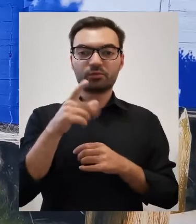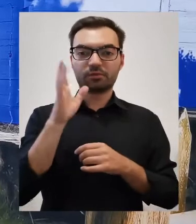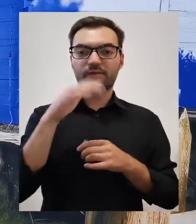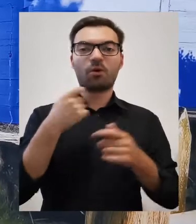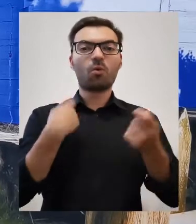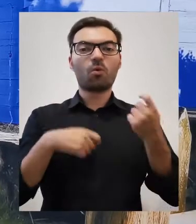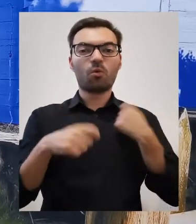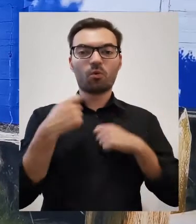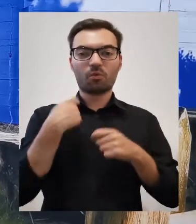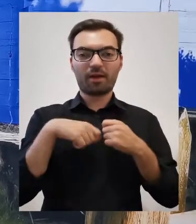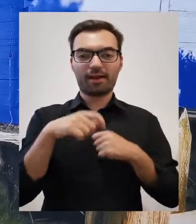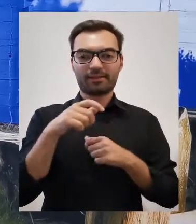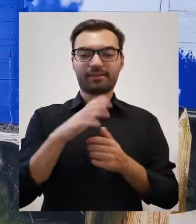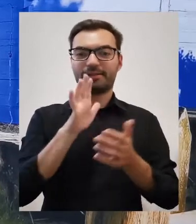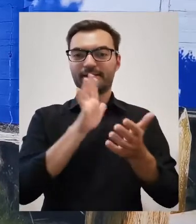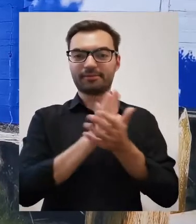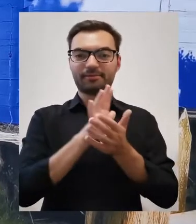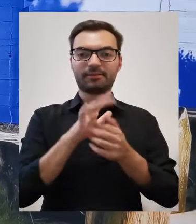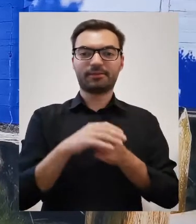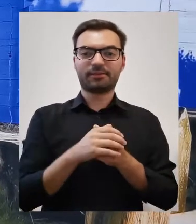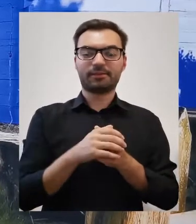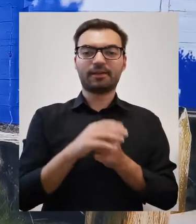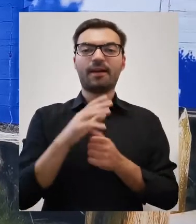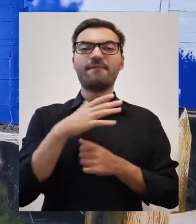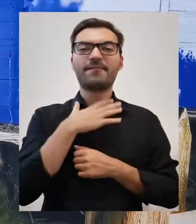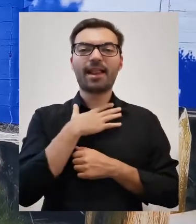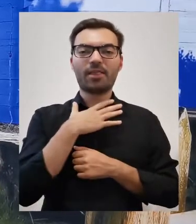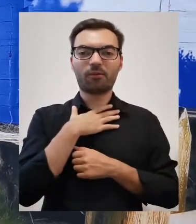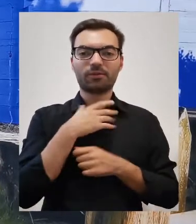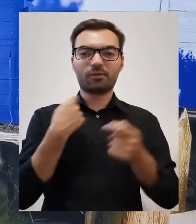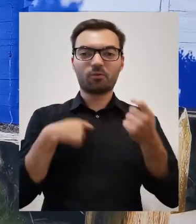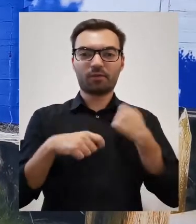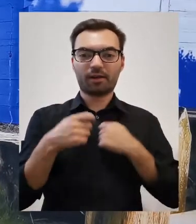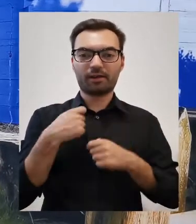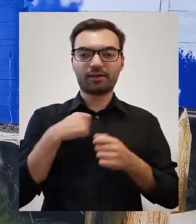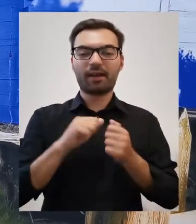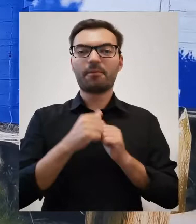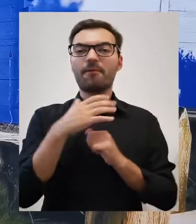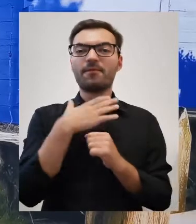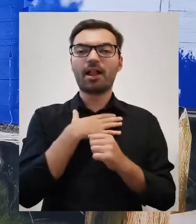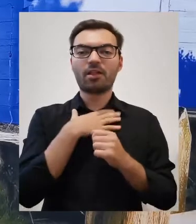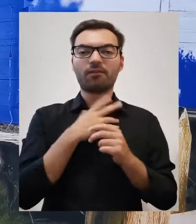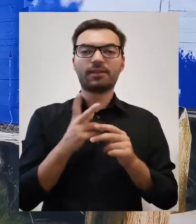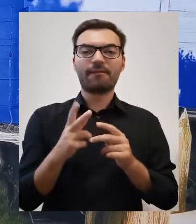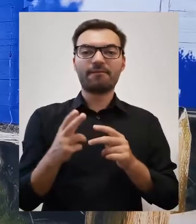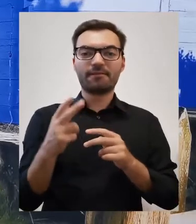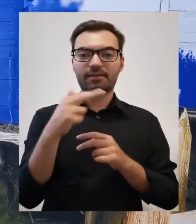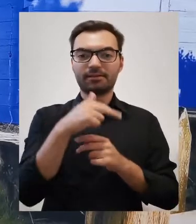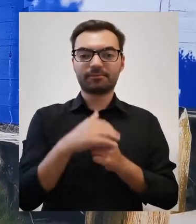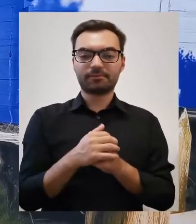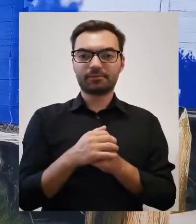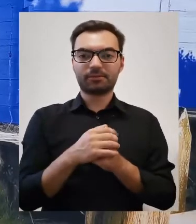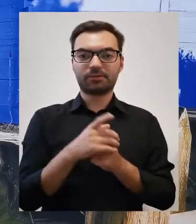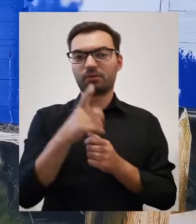pojawiły się również stroje ludowe, tak zwane stroje wilanowskie, czy wilanowskie wycinanki.